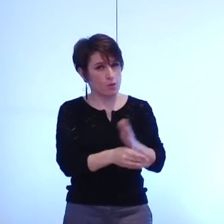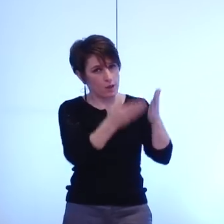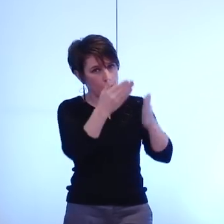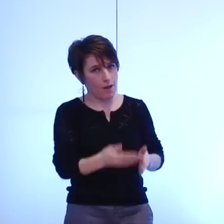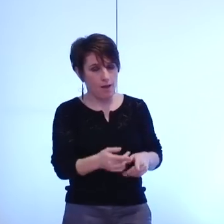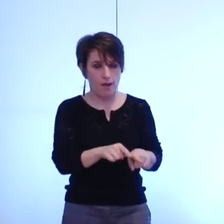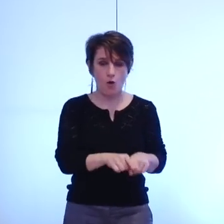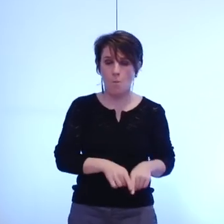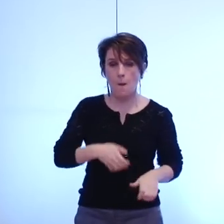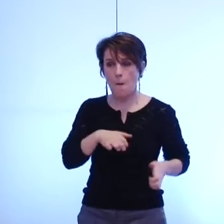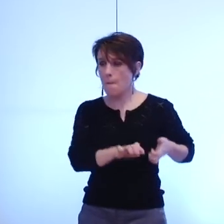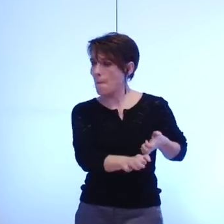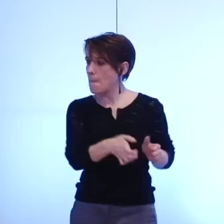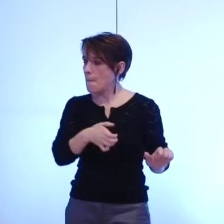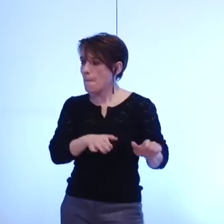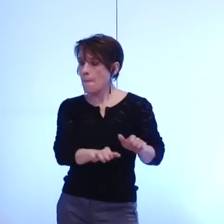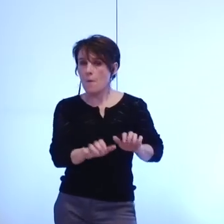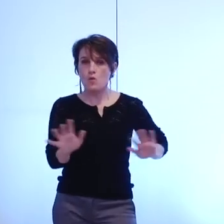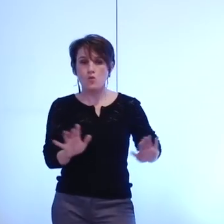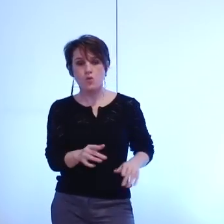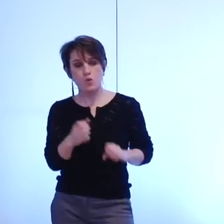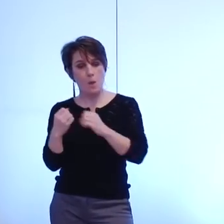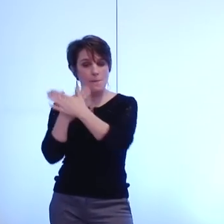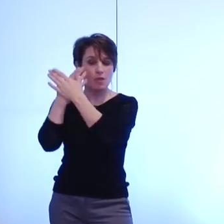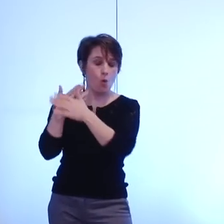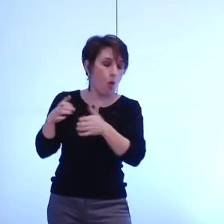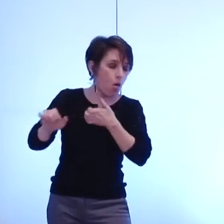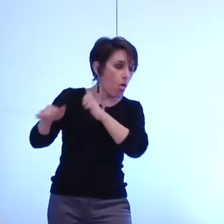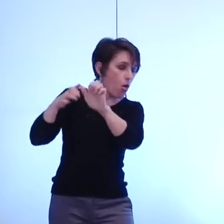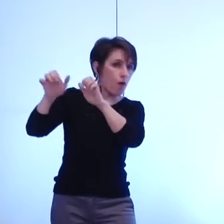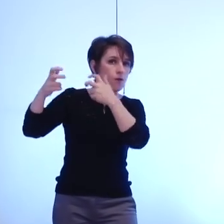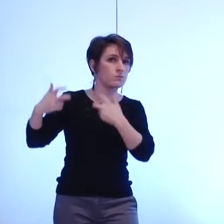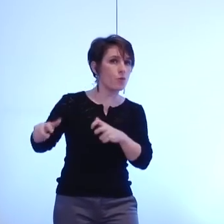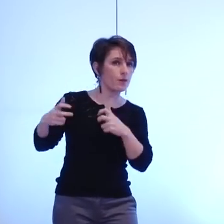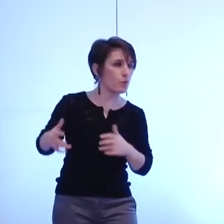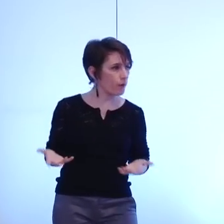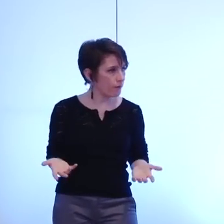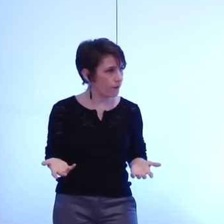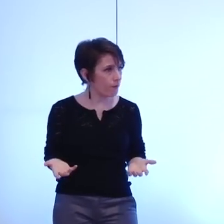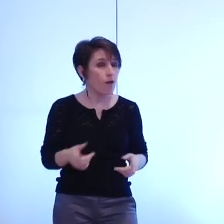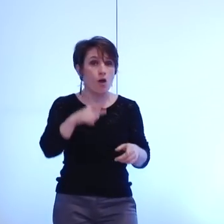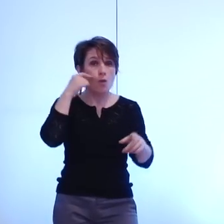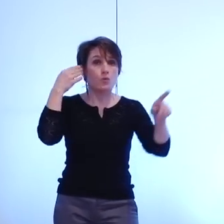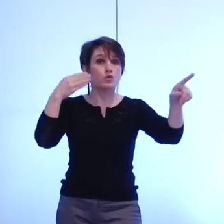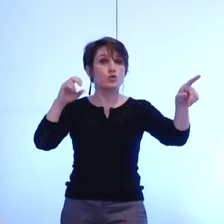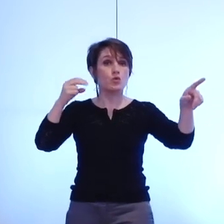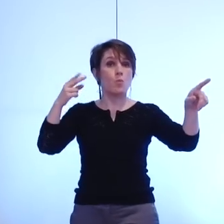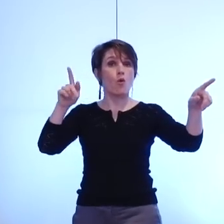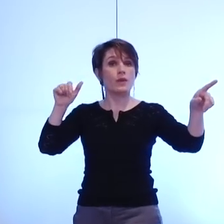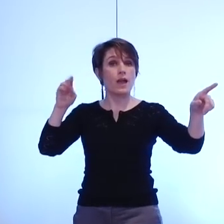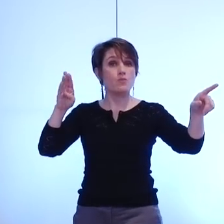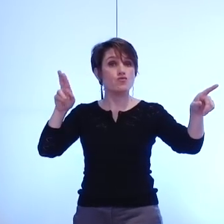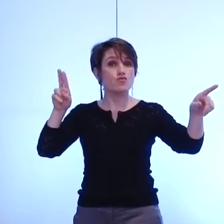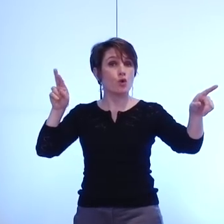construction et l'existence de cette métropole monsieur Mongaburu l'a d'ailleurs dit assez nettement dès le début de son intervention